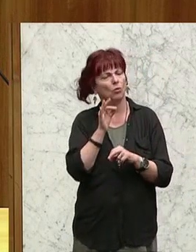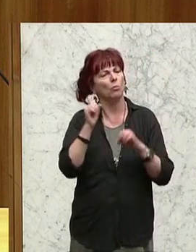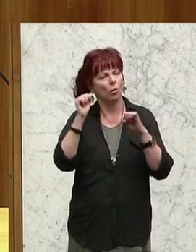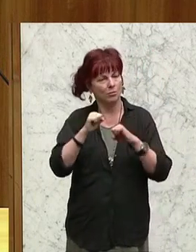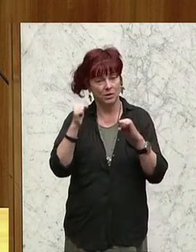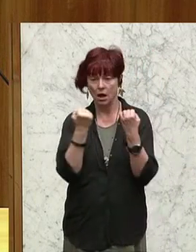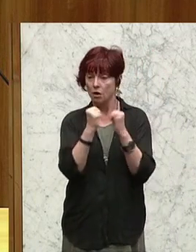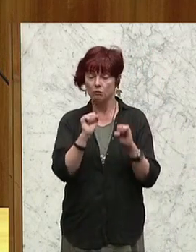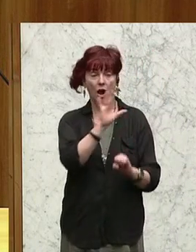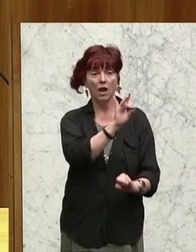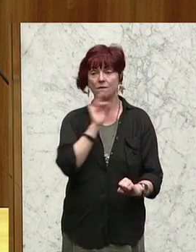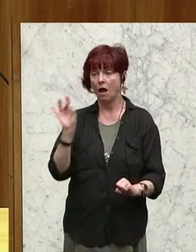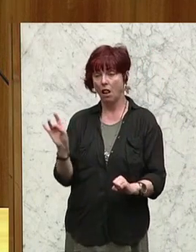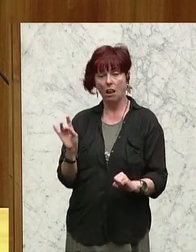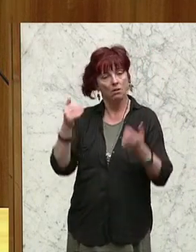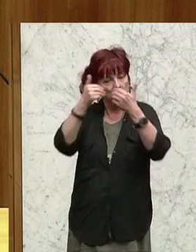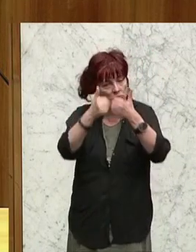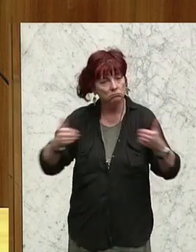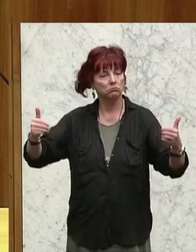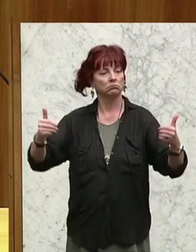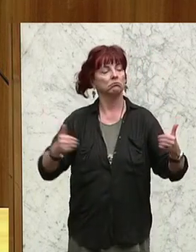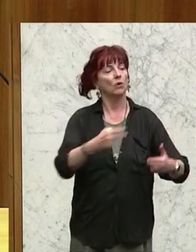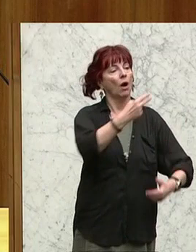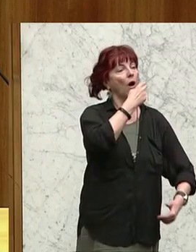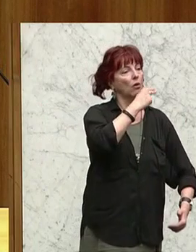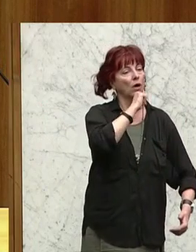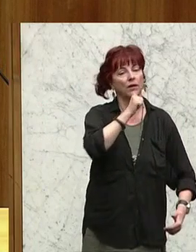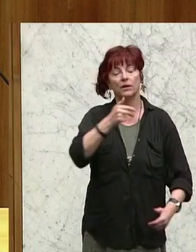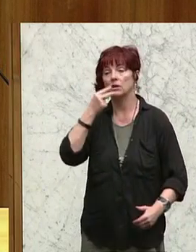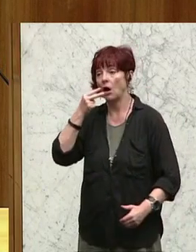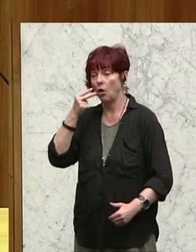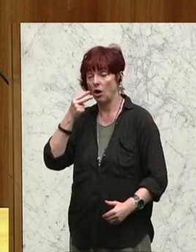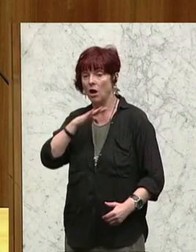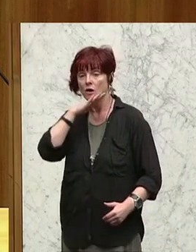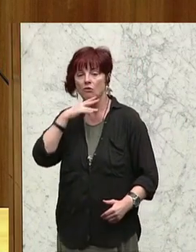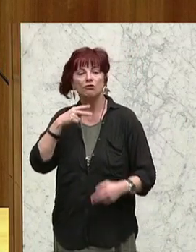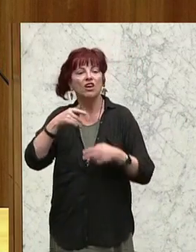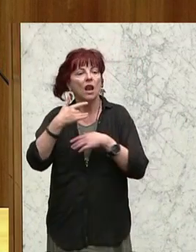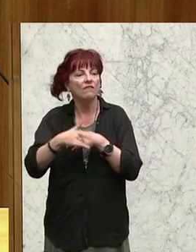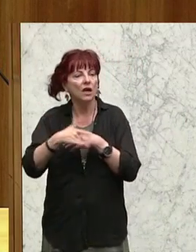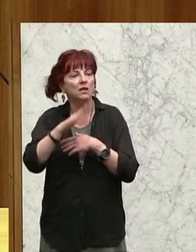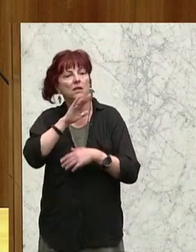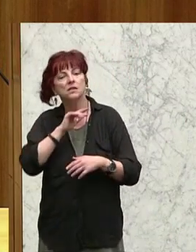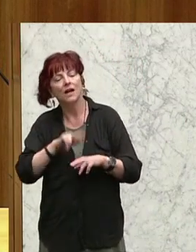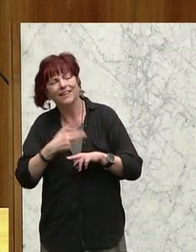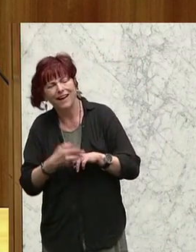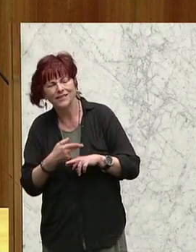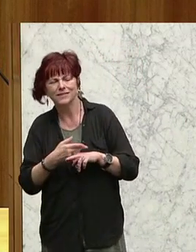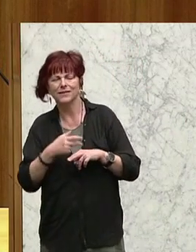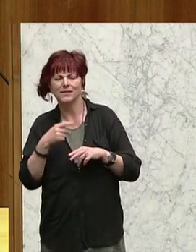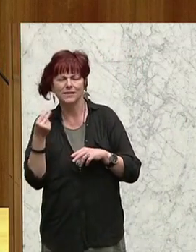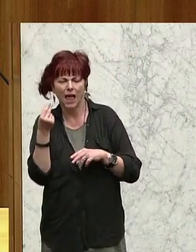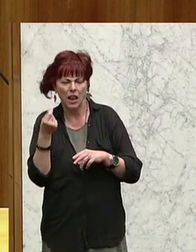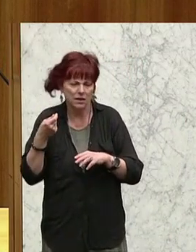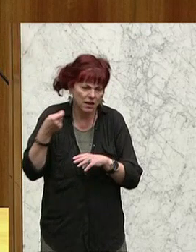Trennung für Nichtraucher und Raucher, in die viele Wirte ihr ganzes Geld investierten. Die Missionare